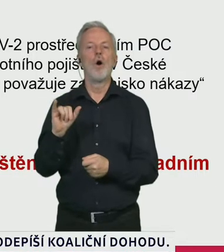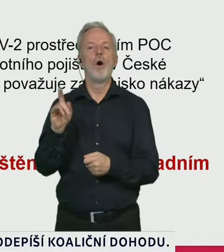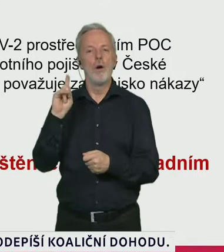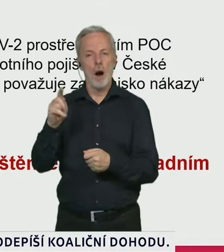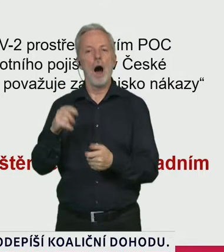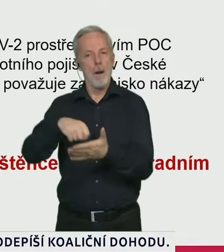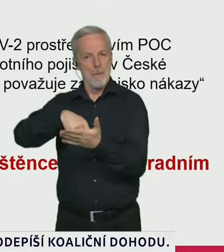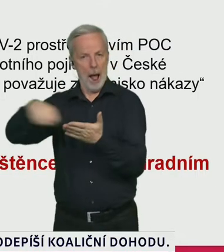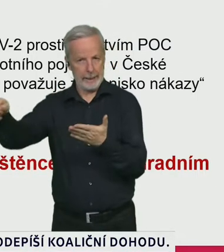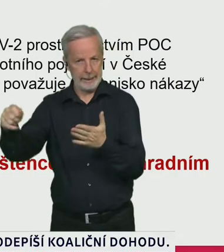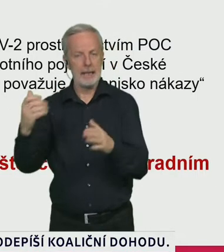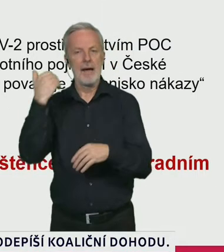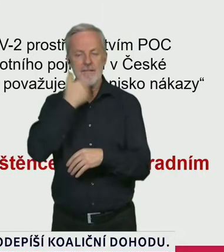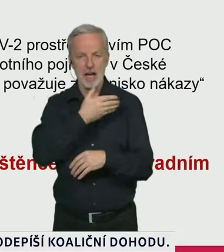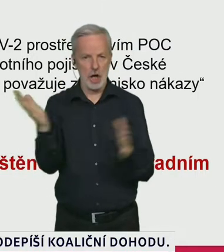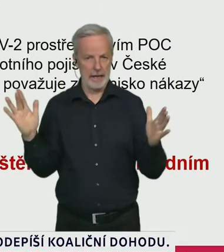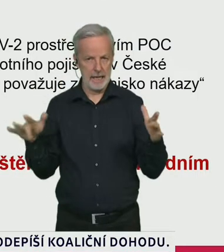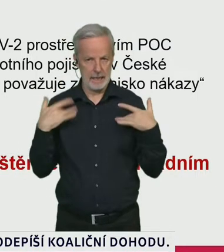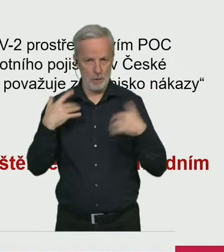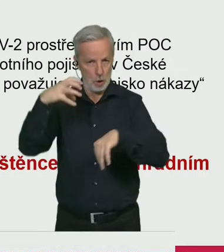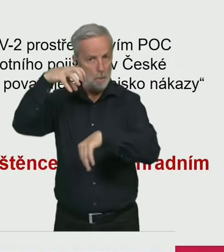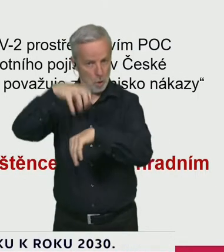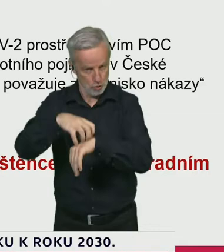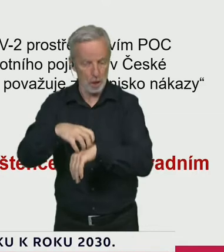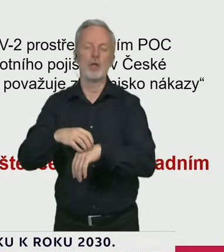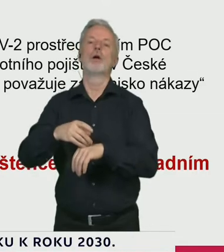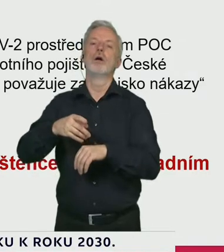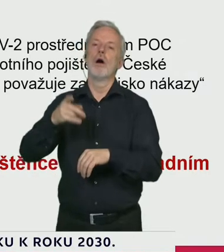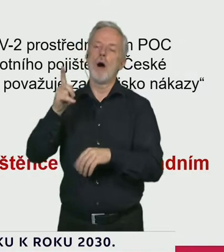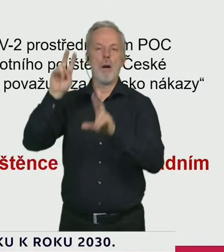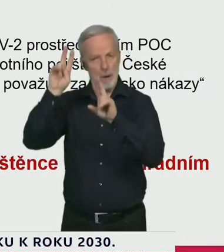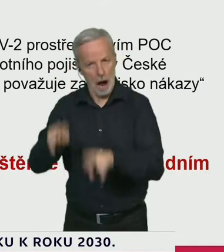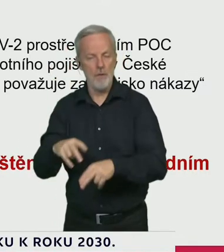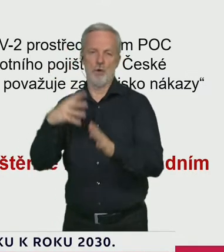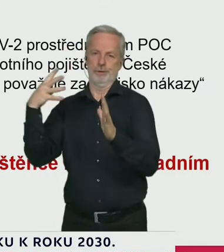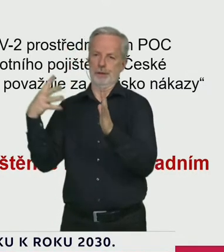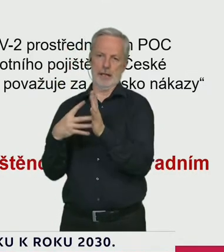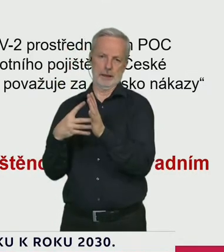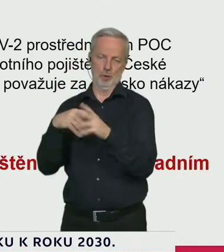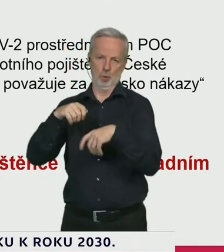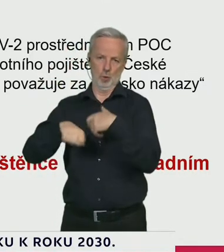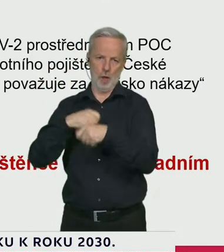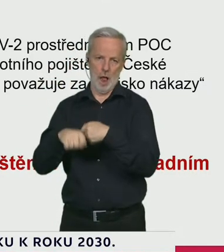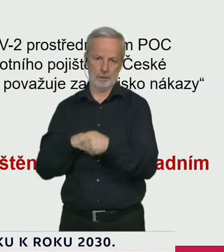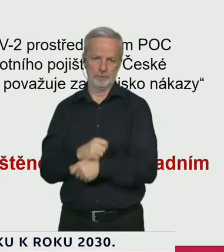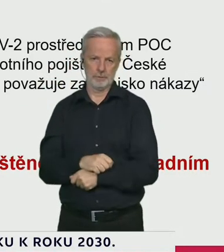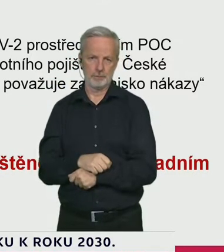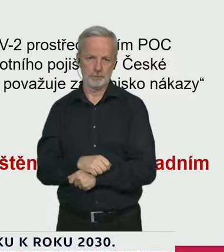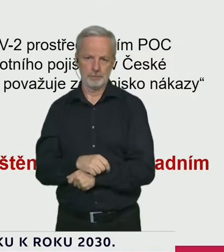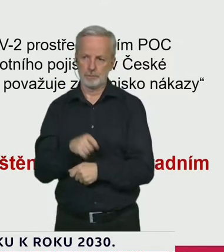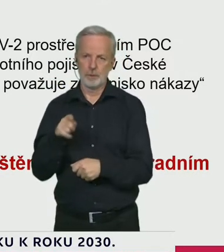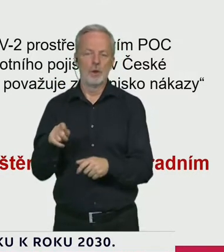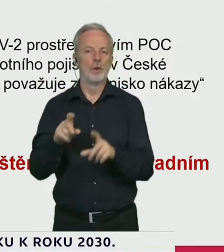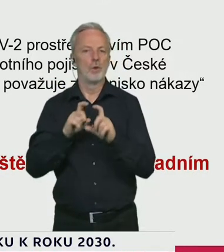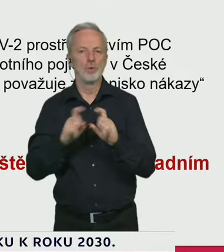zdravotního pojištění v České republice a která je vlastně s ohledem na aktuální epidemiologickou situaci